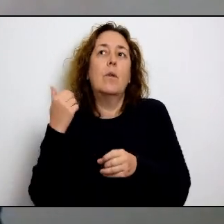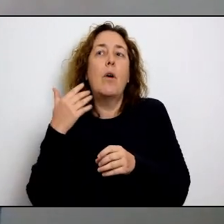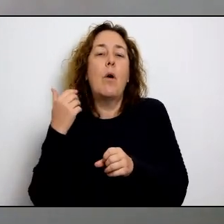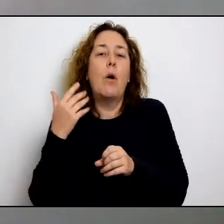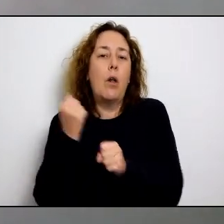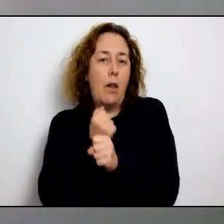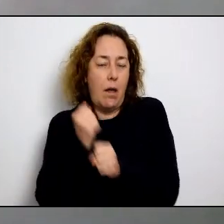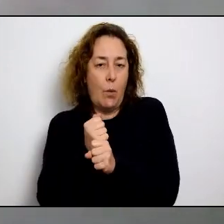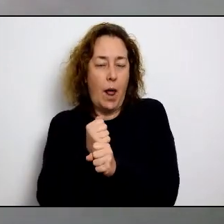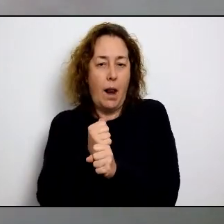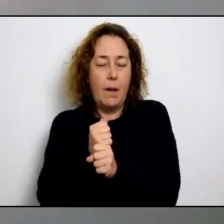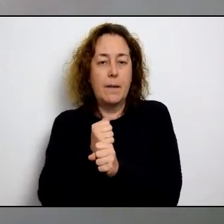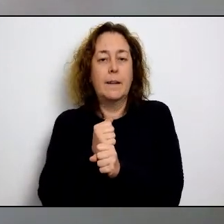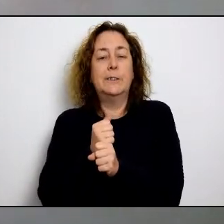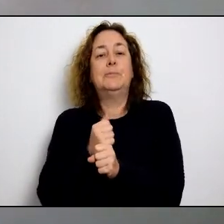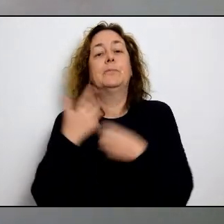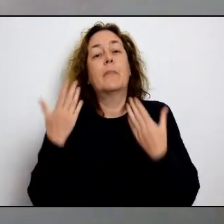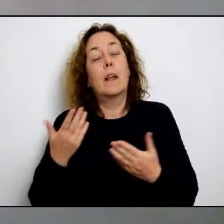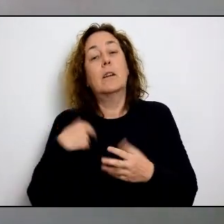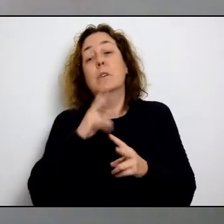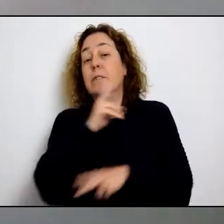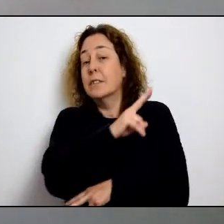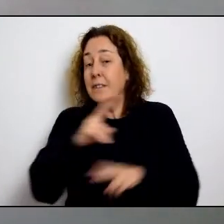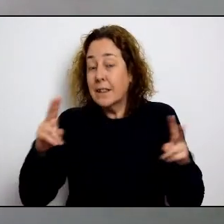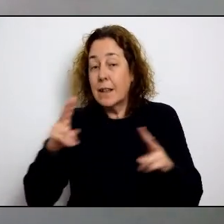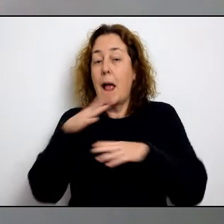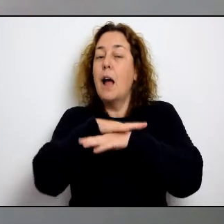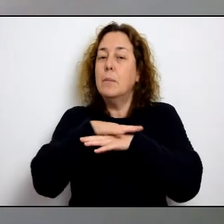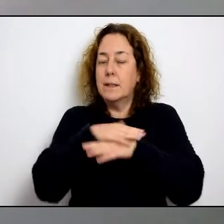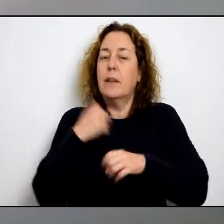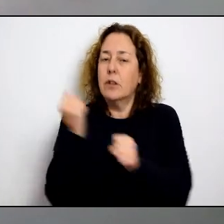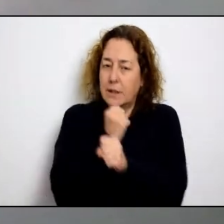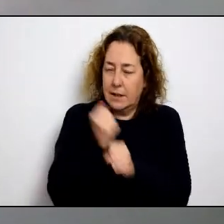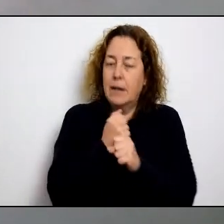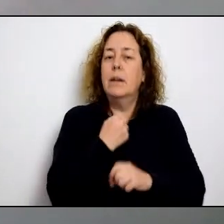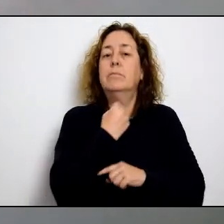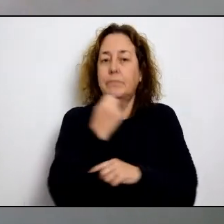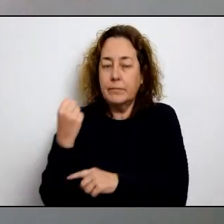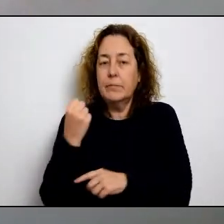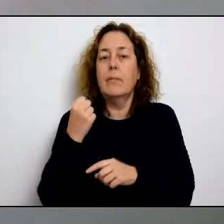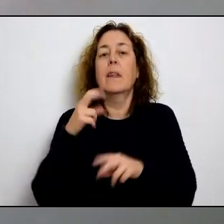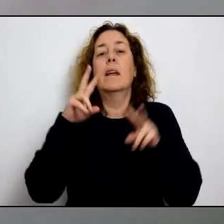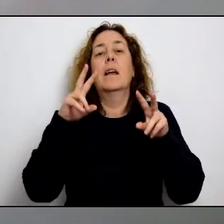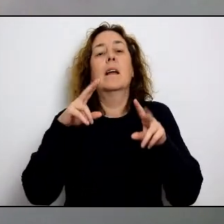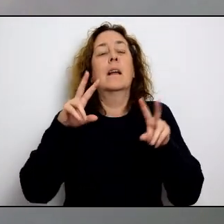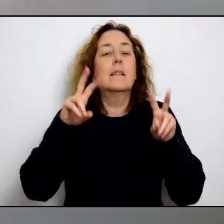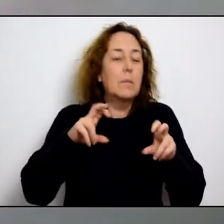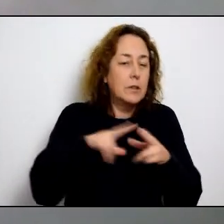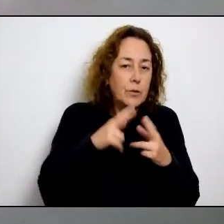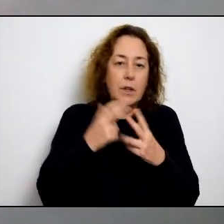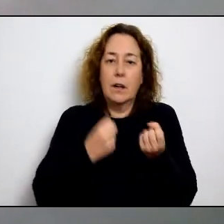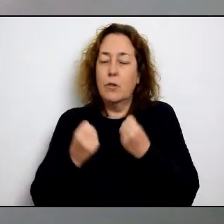en relació de la salut com per damunt haver de pensar que també tindran una situació incerta en el seu món laboral a partir d'aquí dir-los que l